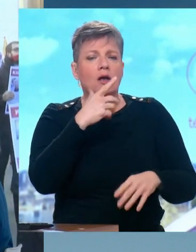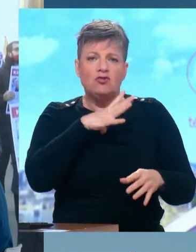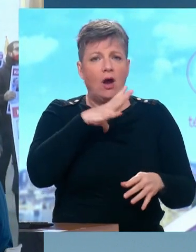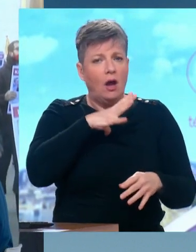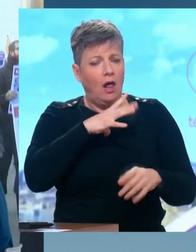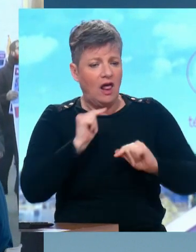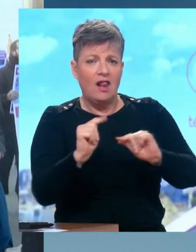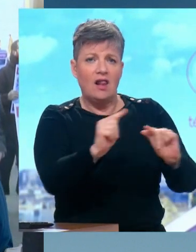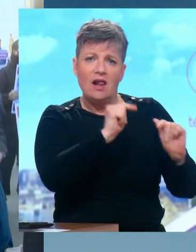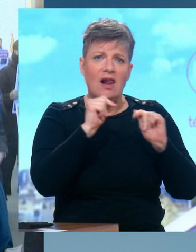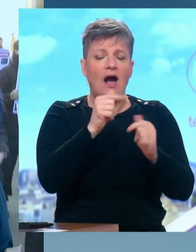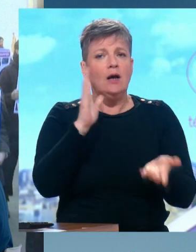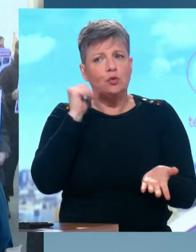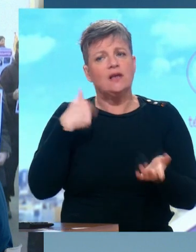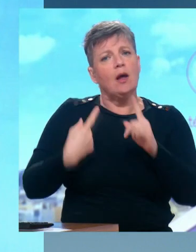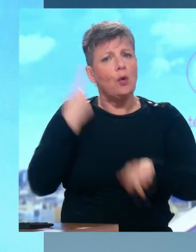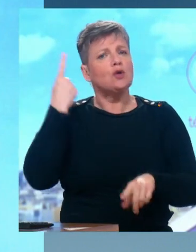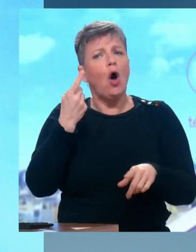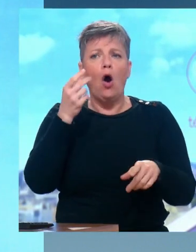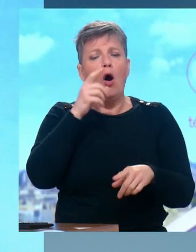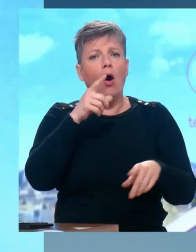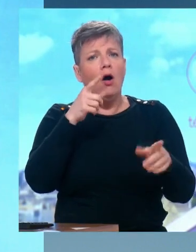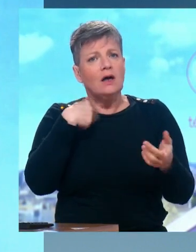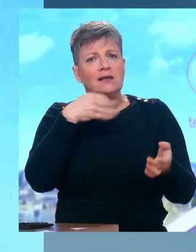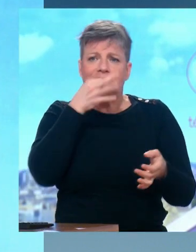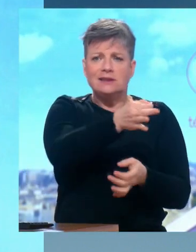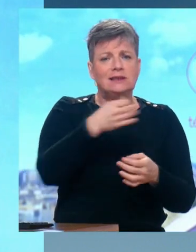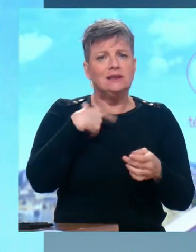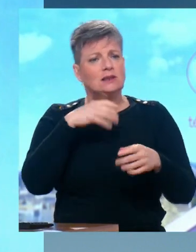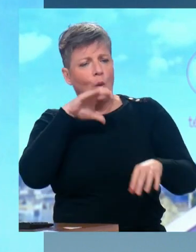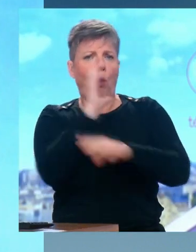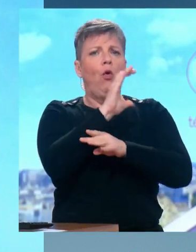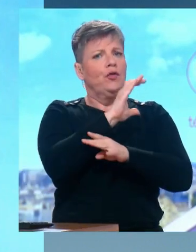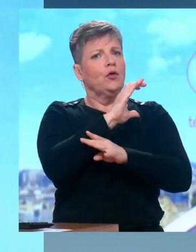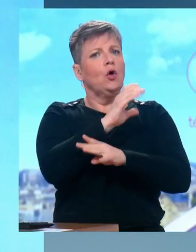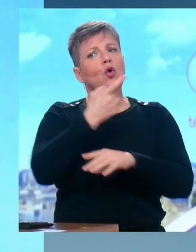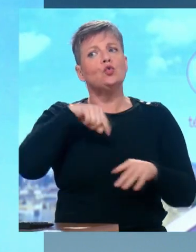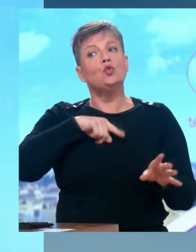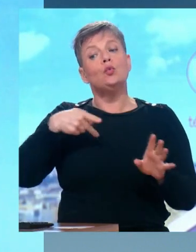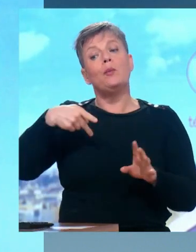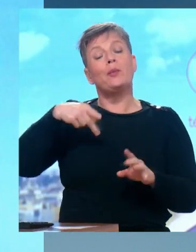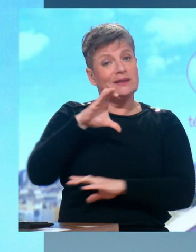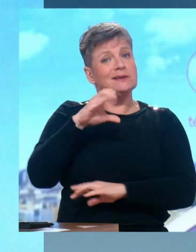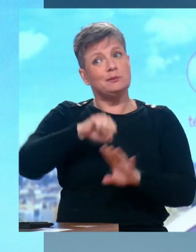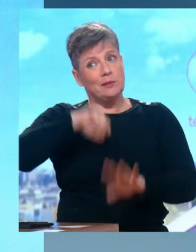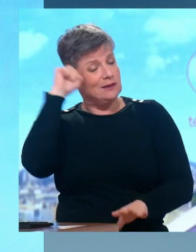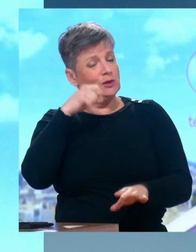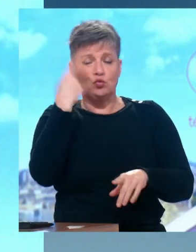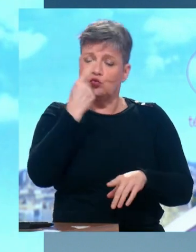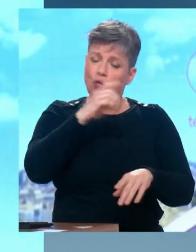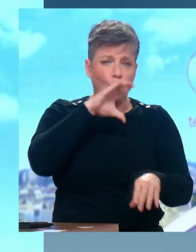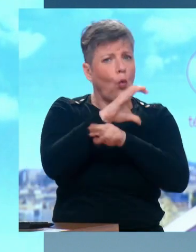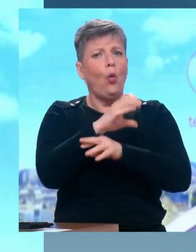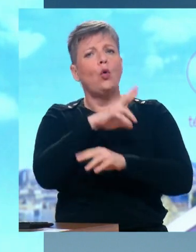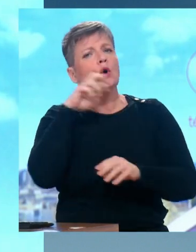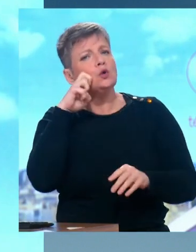communiste français, historiquement, a toujours combattu l'antisémitisme et le racisme. D'ailleurs, c'est Jean-Claude